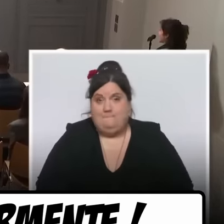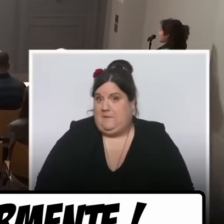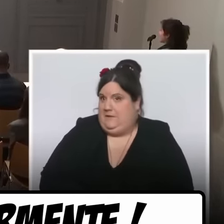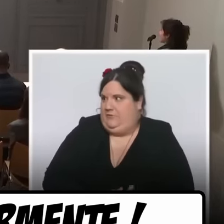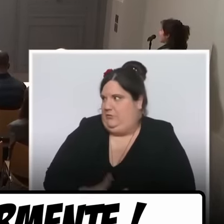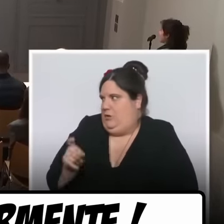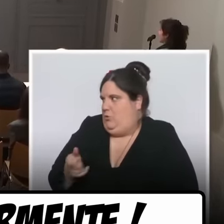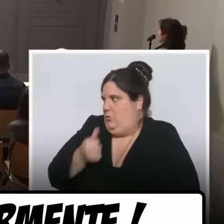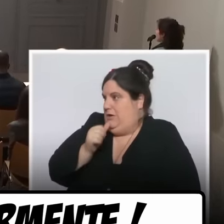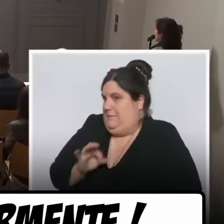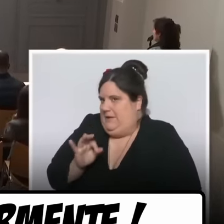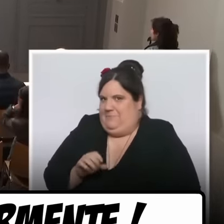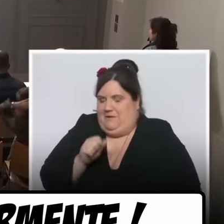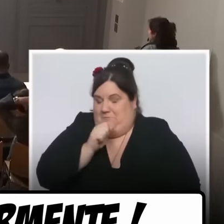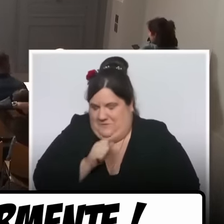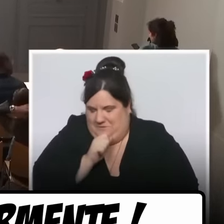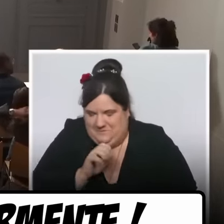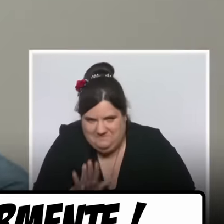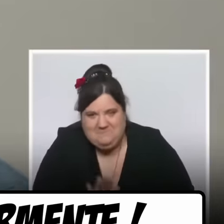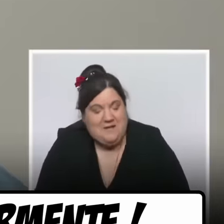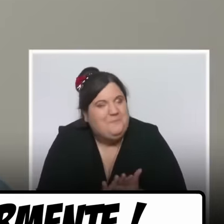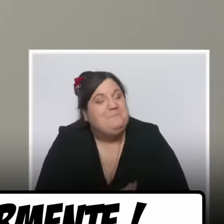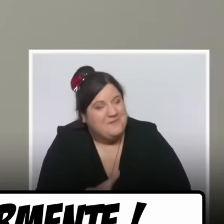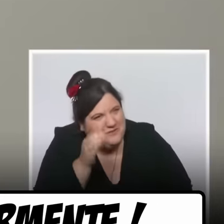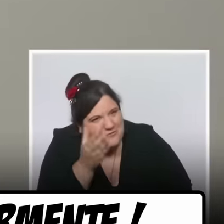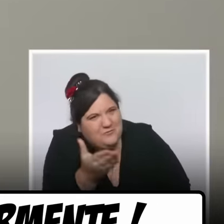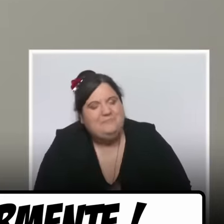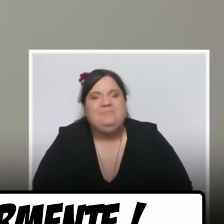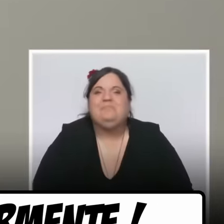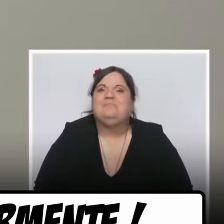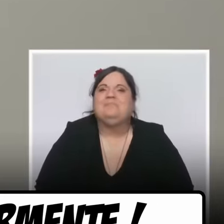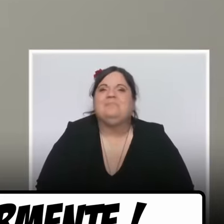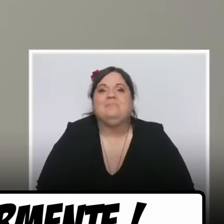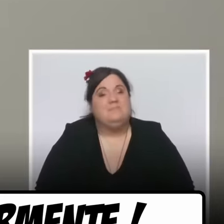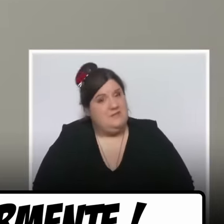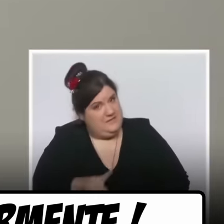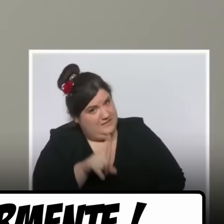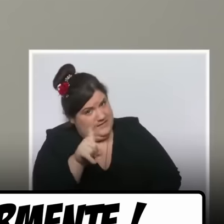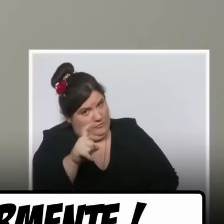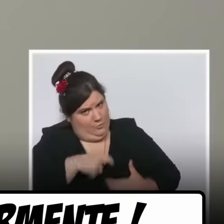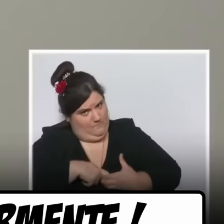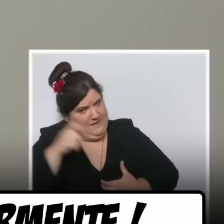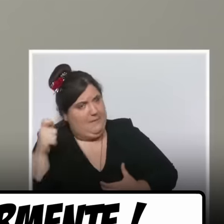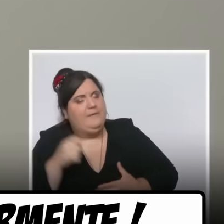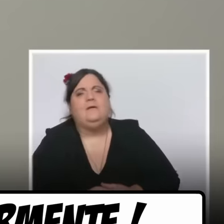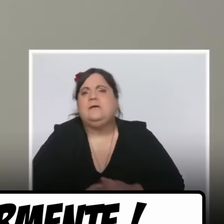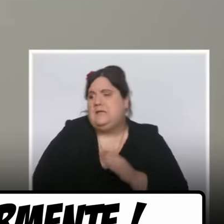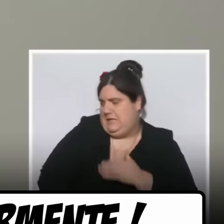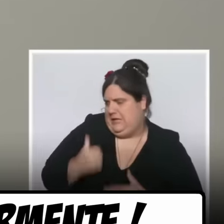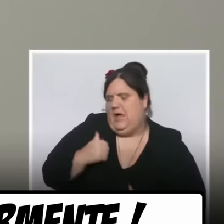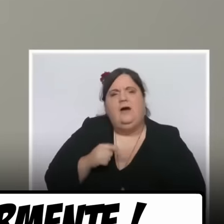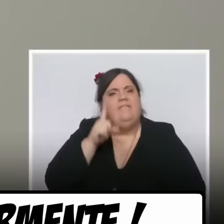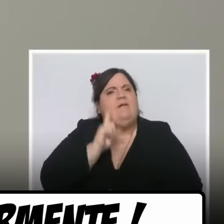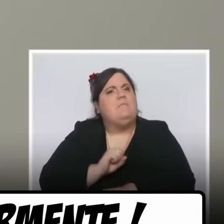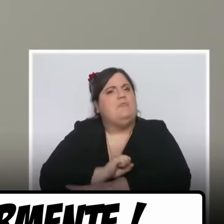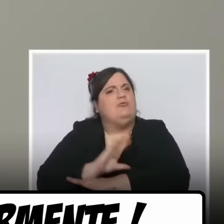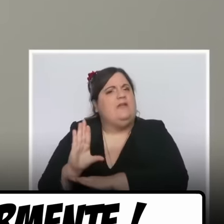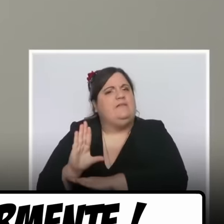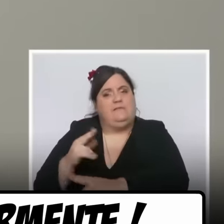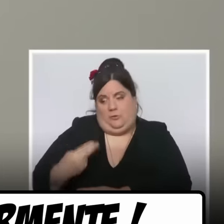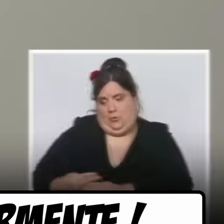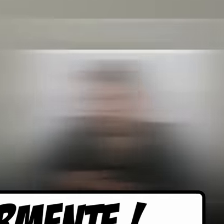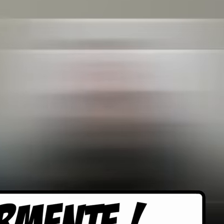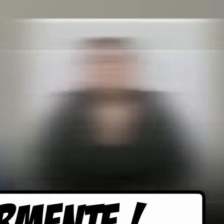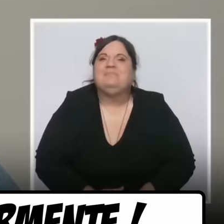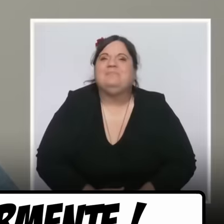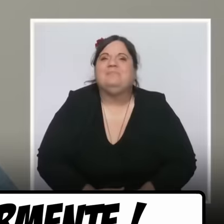laisse écouter, vous verrez le contexte, la gravité de la situation. Tout cela est très bien expliqué par la journaliste et Véran a bien du mal à cacher